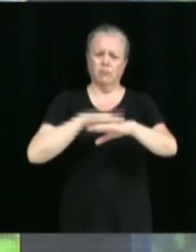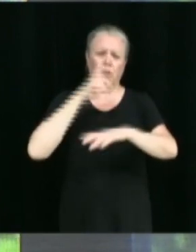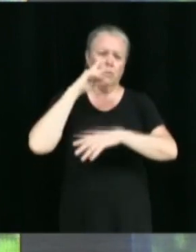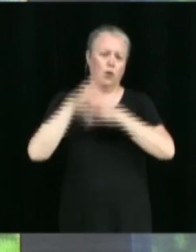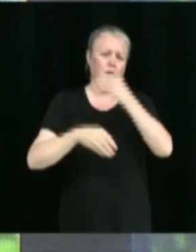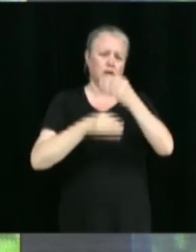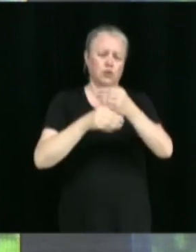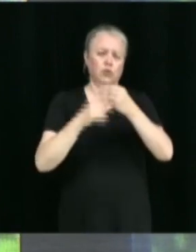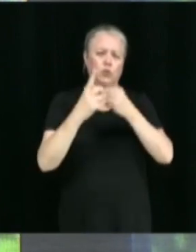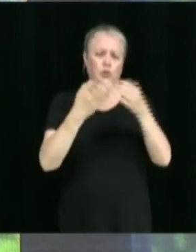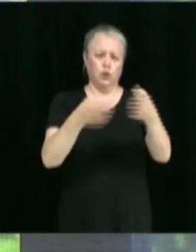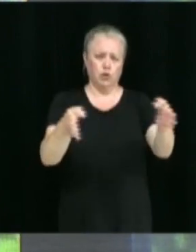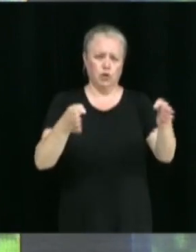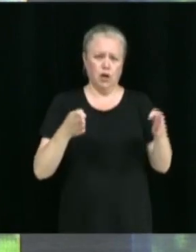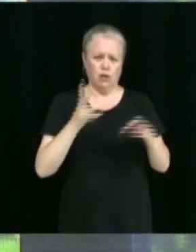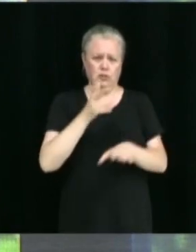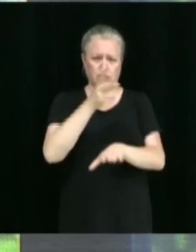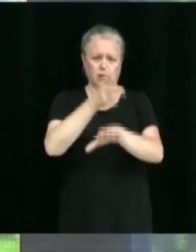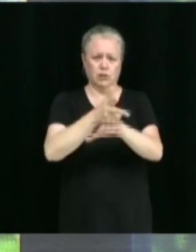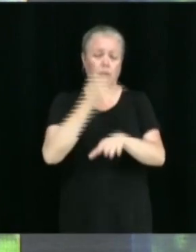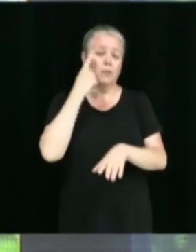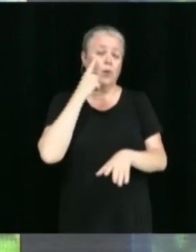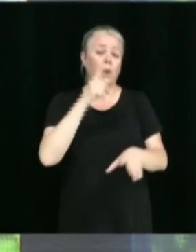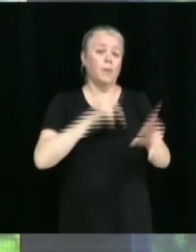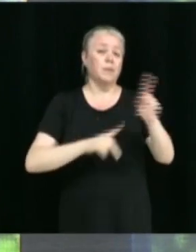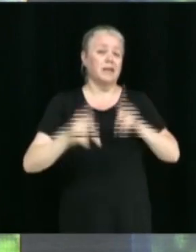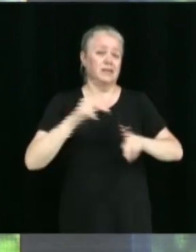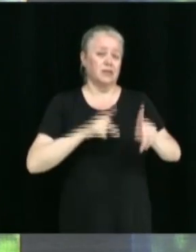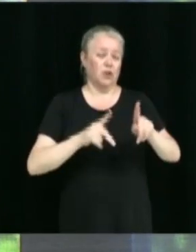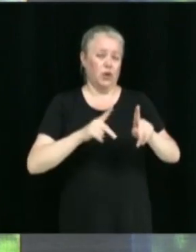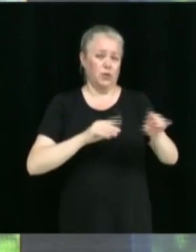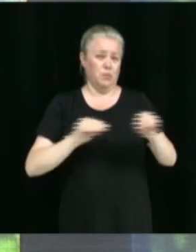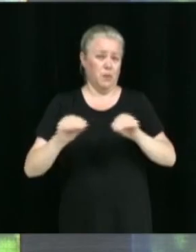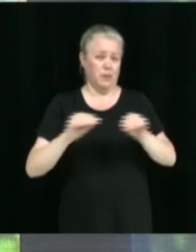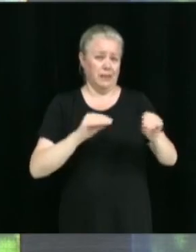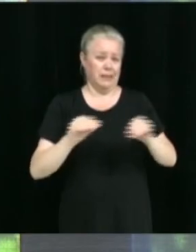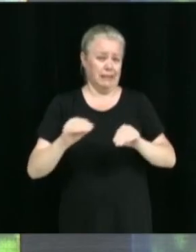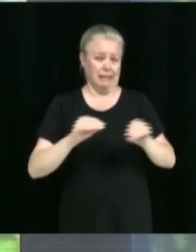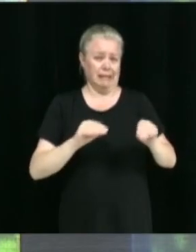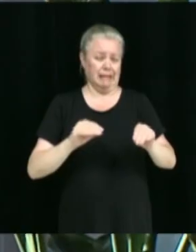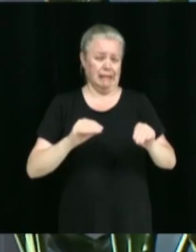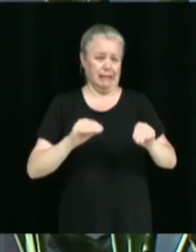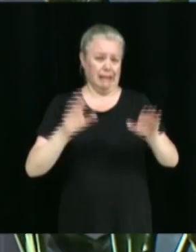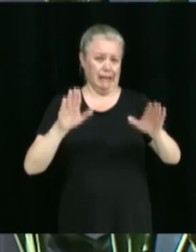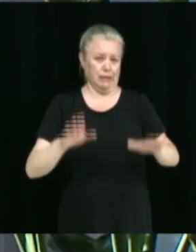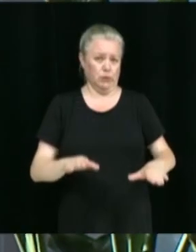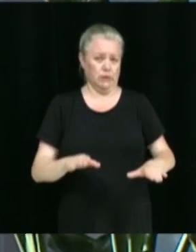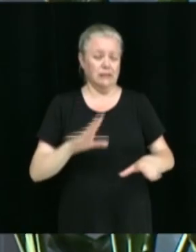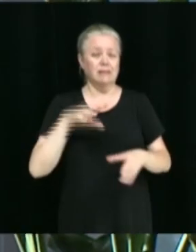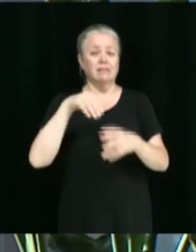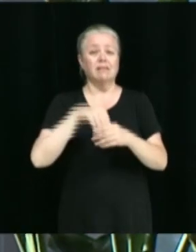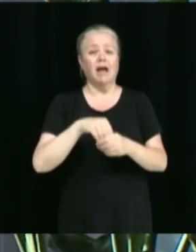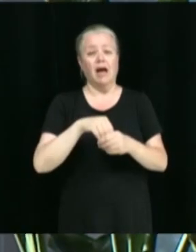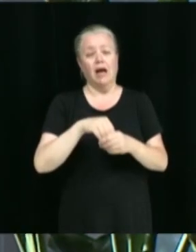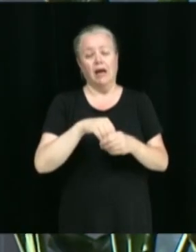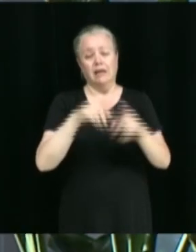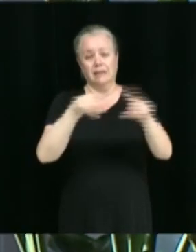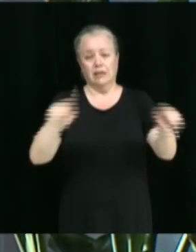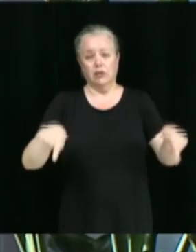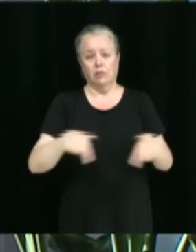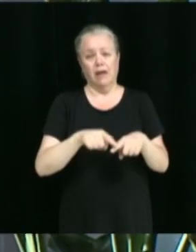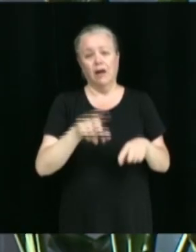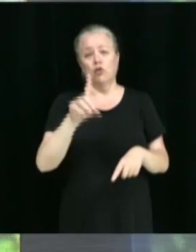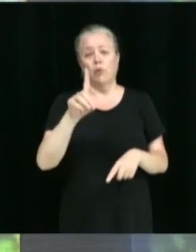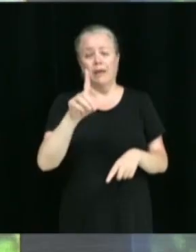case de stationnement pour les personnes à mobilité réduite dans le stationnement de Merce. Il s'agit d'ajouter une case de stationnement.